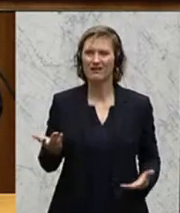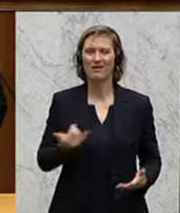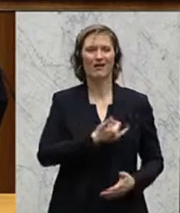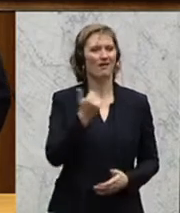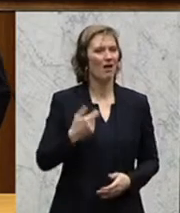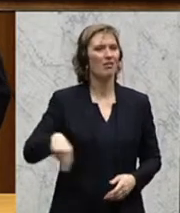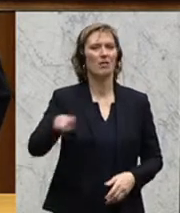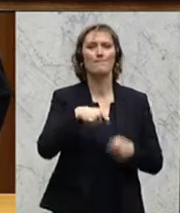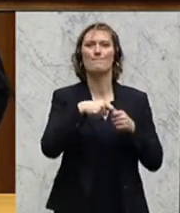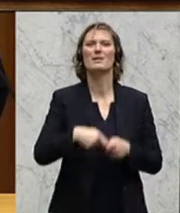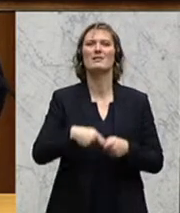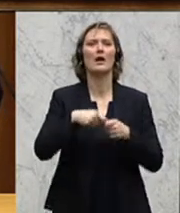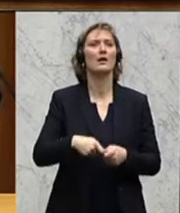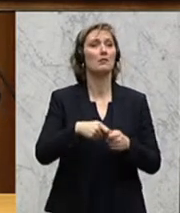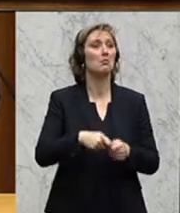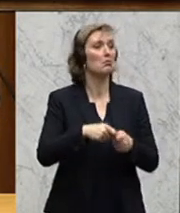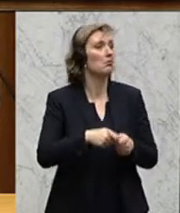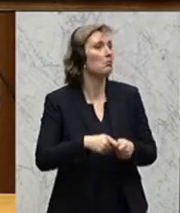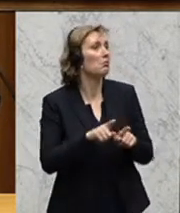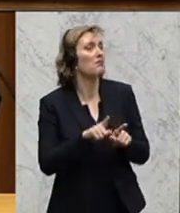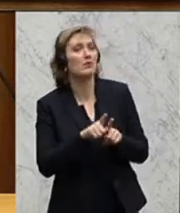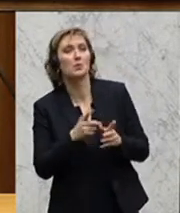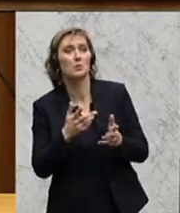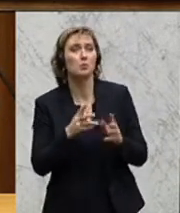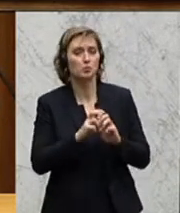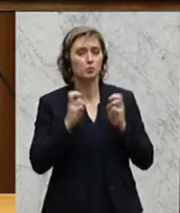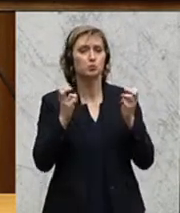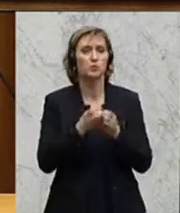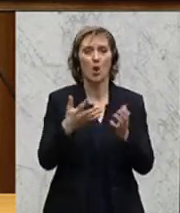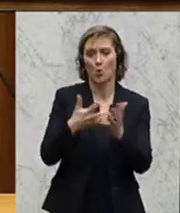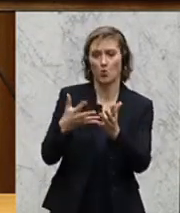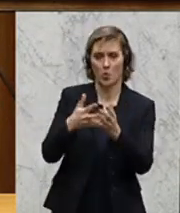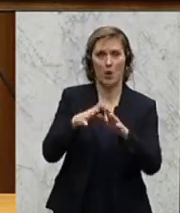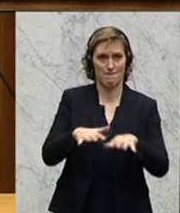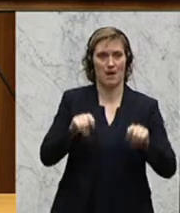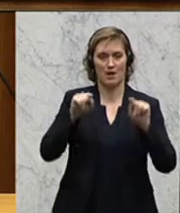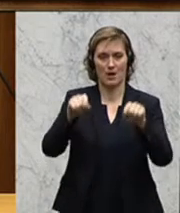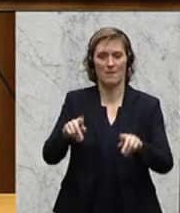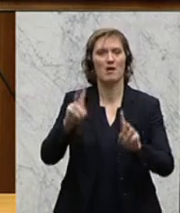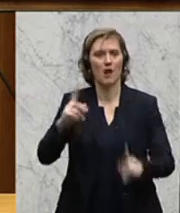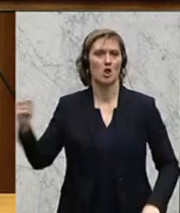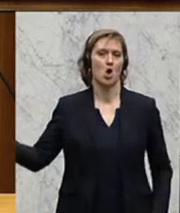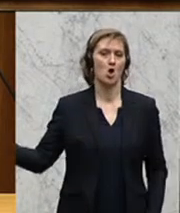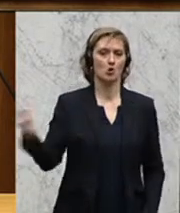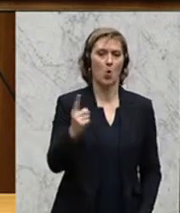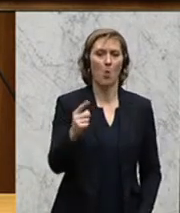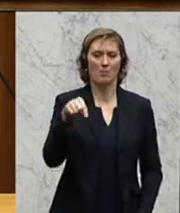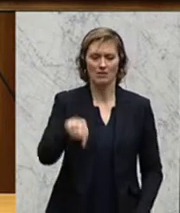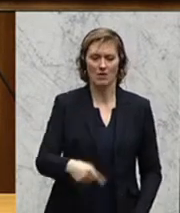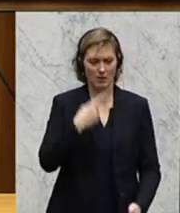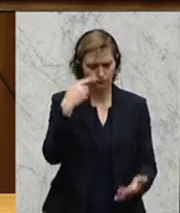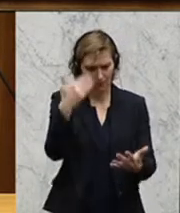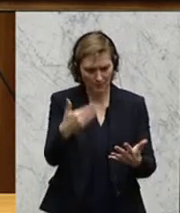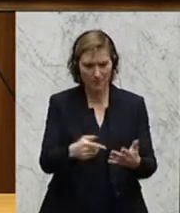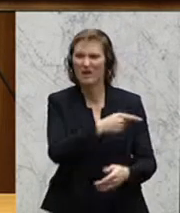jeder dieser Senatsmitglieder immer zur parlamentarischen Kontrolle auch aufmarschieren kann und uns auch sagen kann,